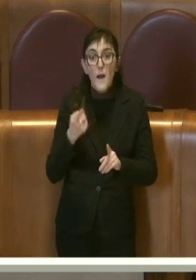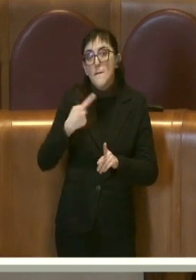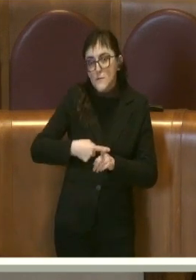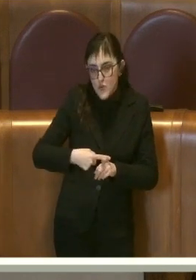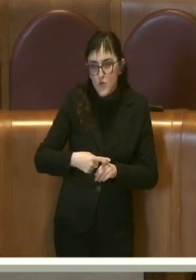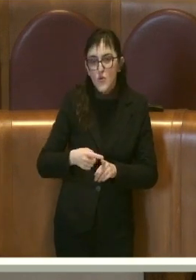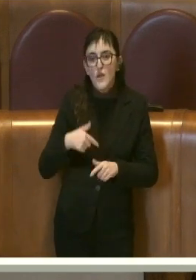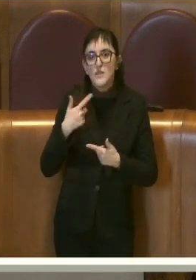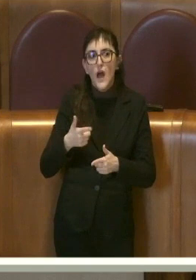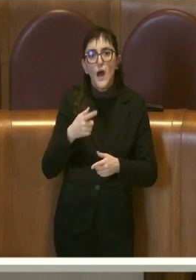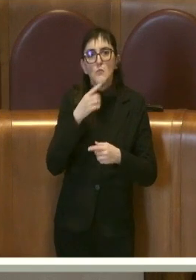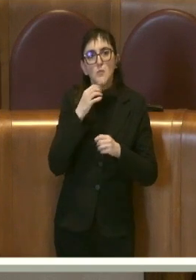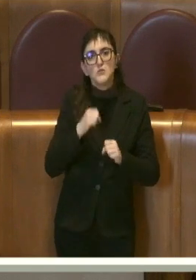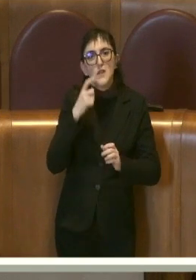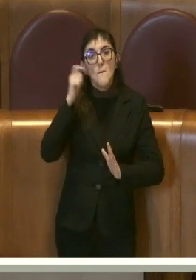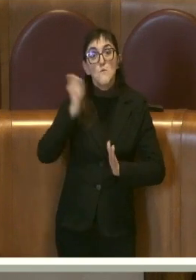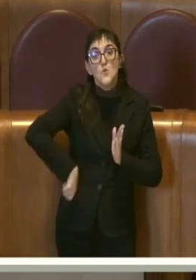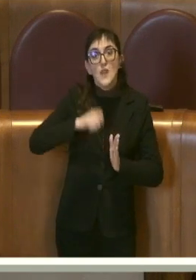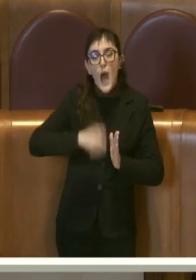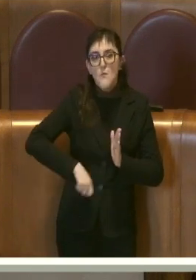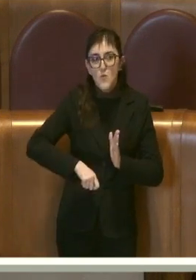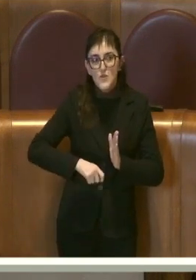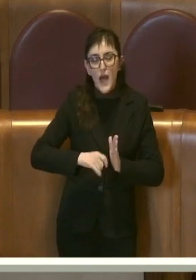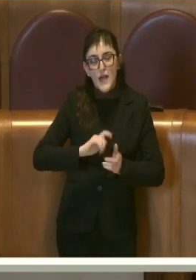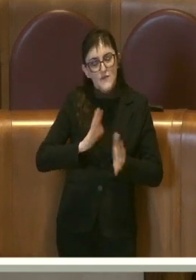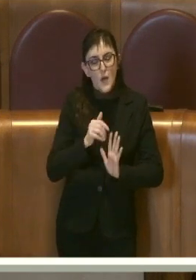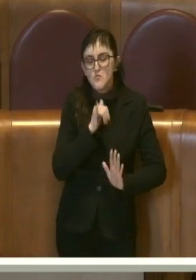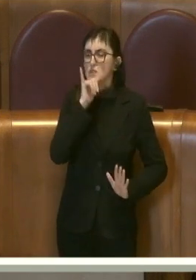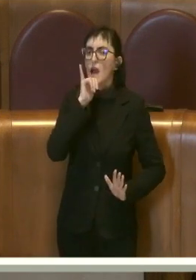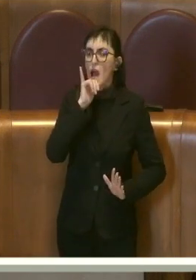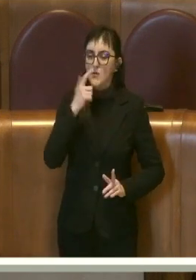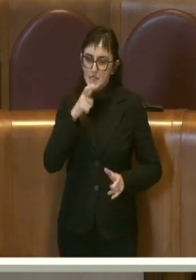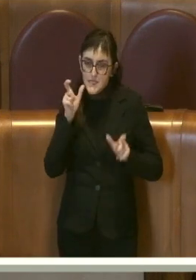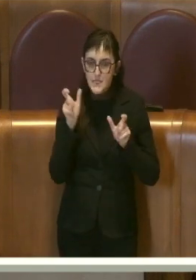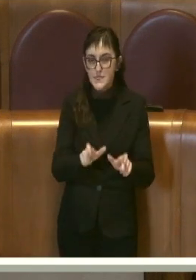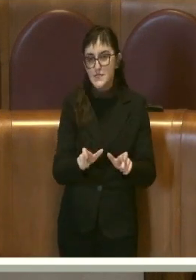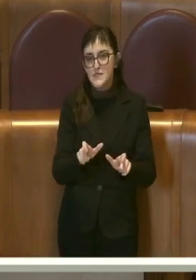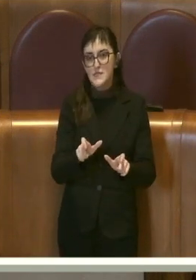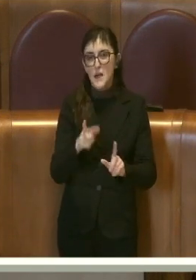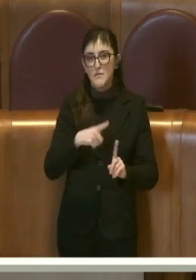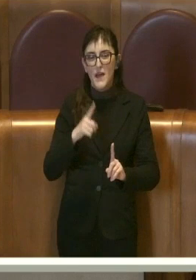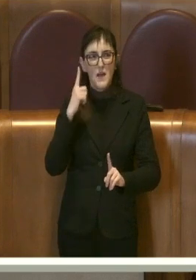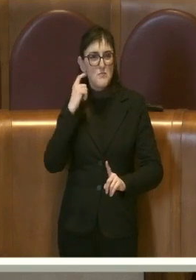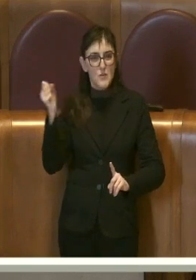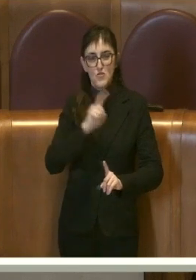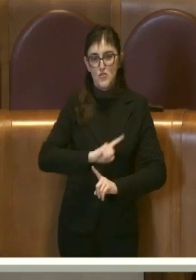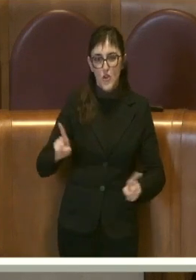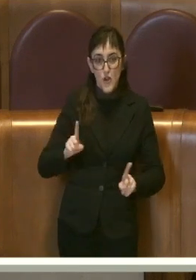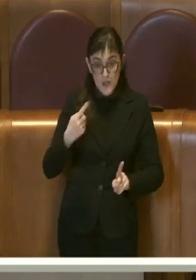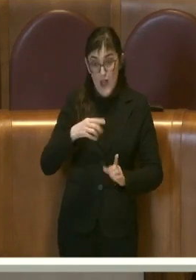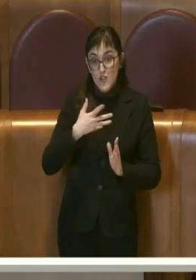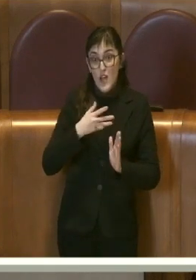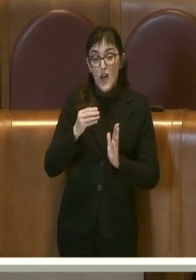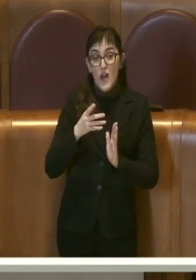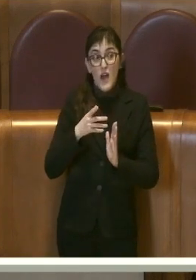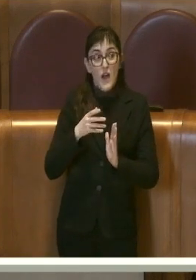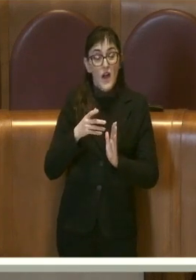sanzioni amministrative per i contravventori delle regole stabilite dall'ultima ordinanza che regola